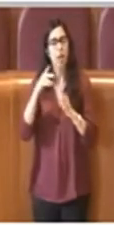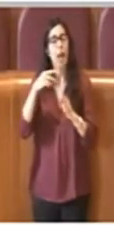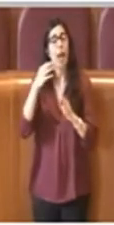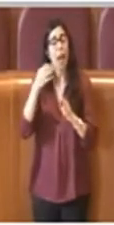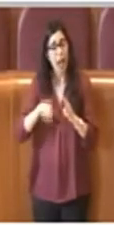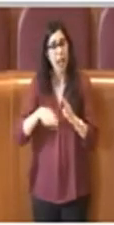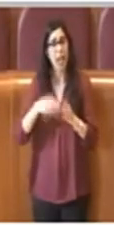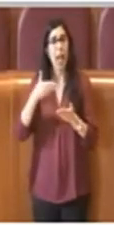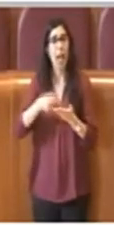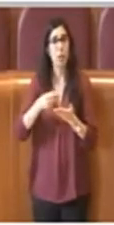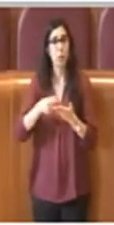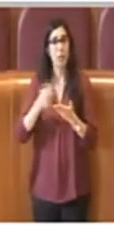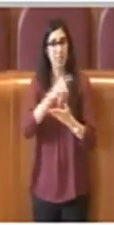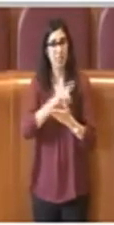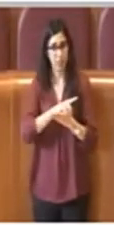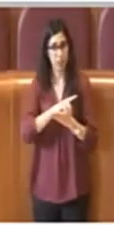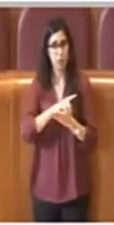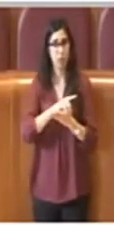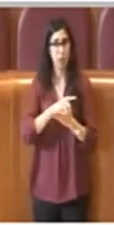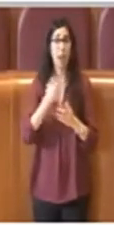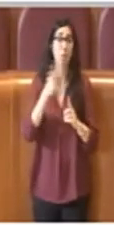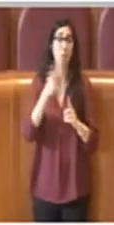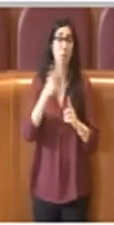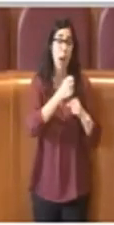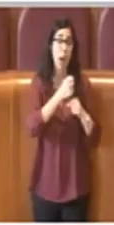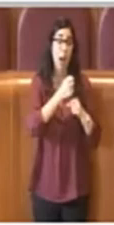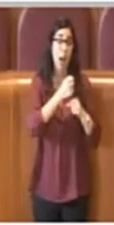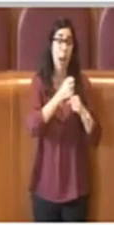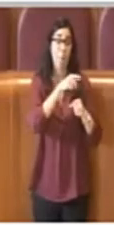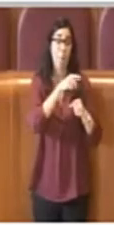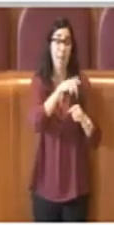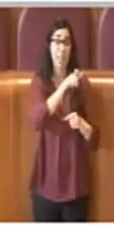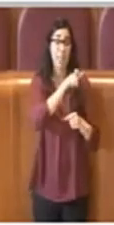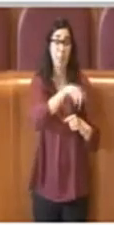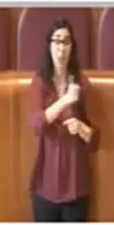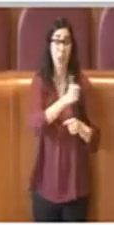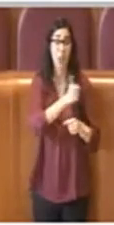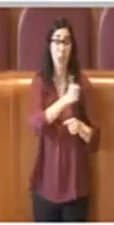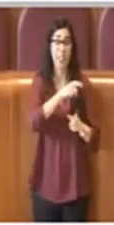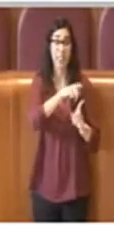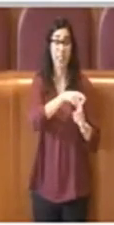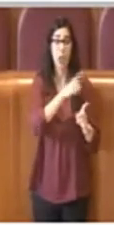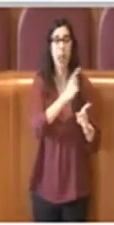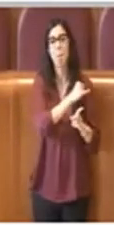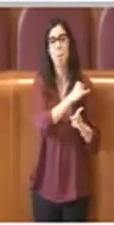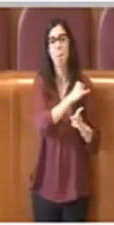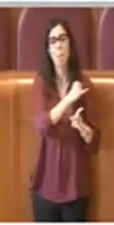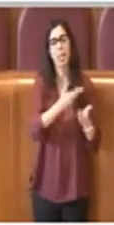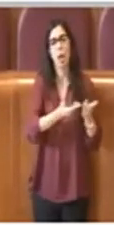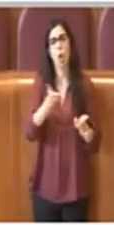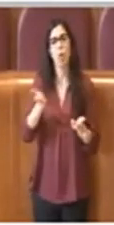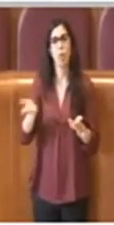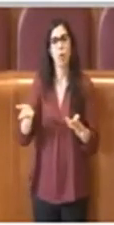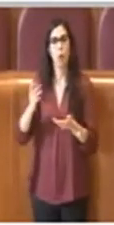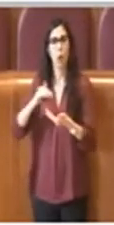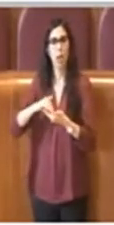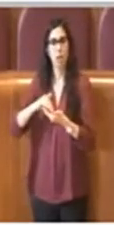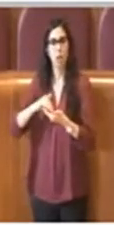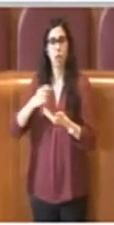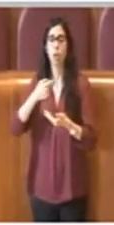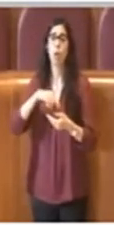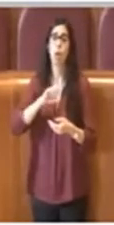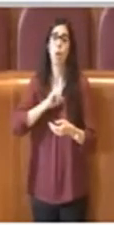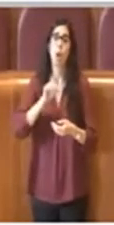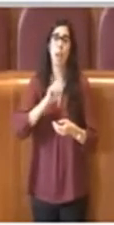'assenza di rappresentanza del singolo implichi che il suo voto sia dimezzato rispetto alle associazioni. Non crediamo che la